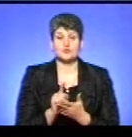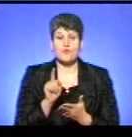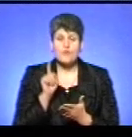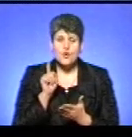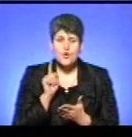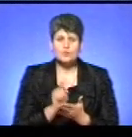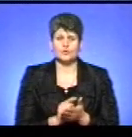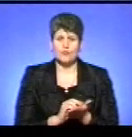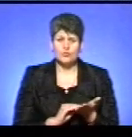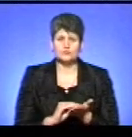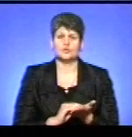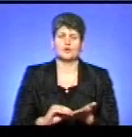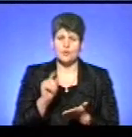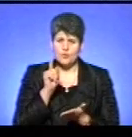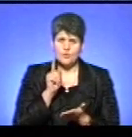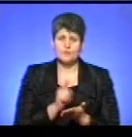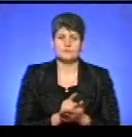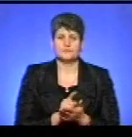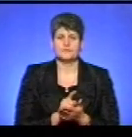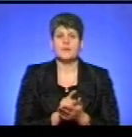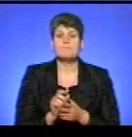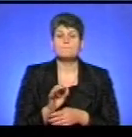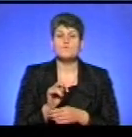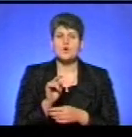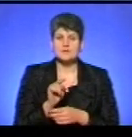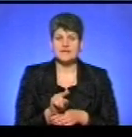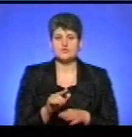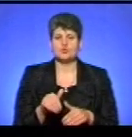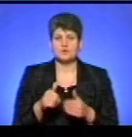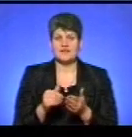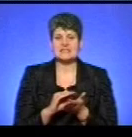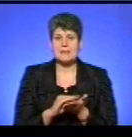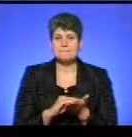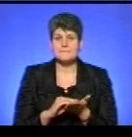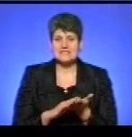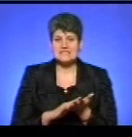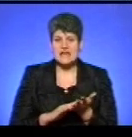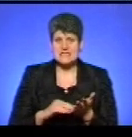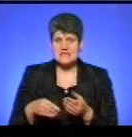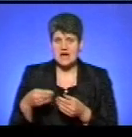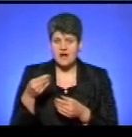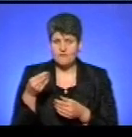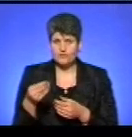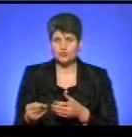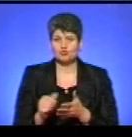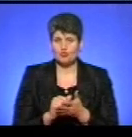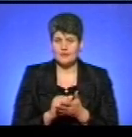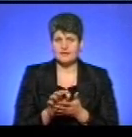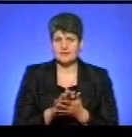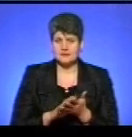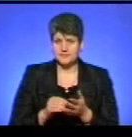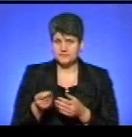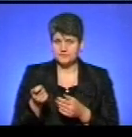наголошили це управління соціального захисту про те, щоб подавати письмову заяву і документи, тобто заяву і